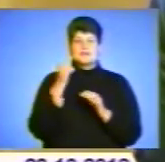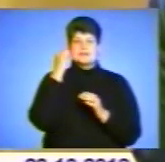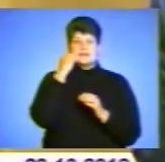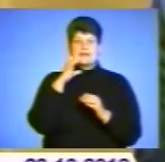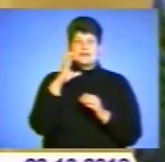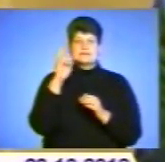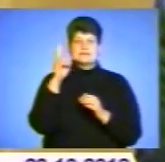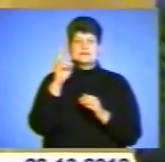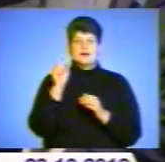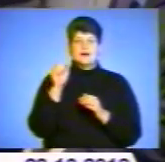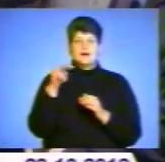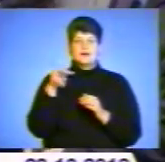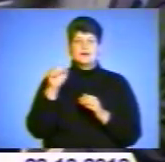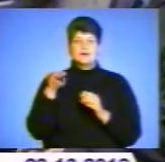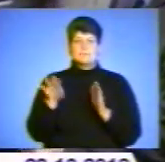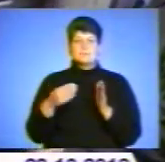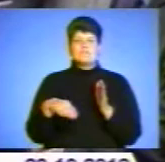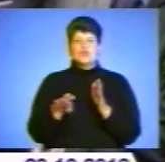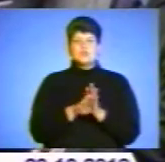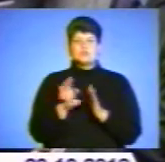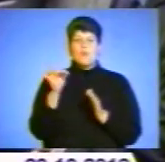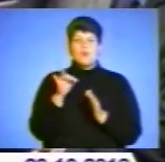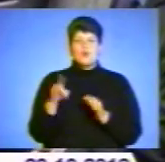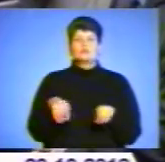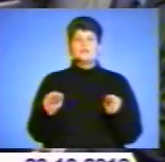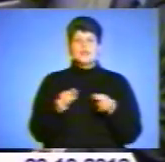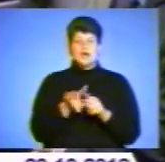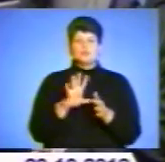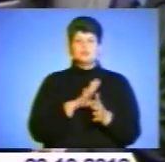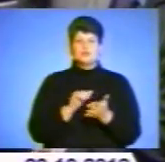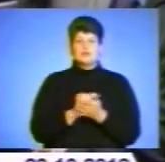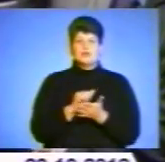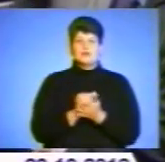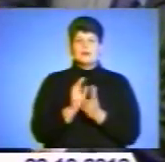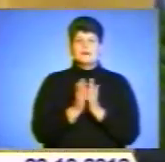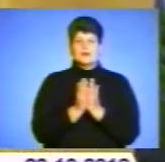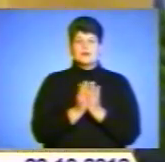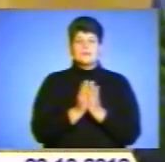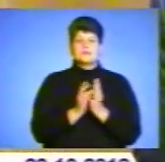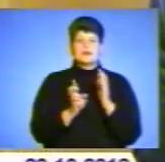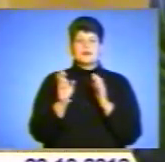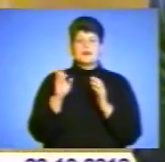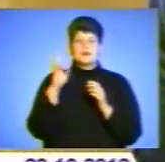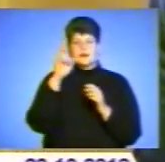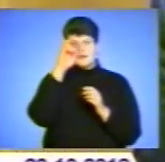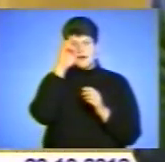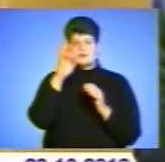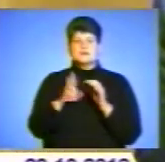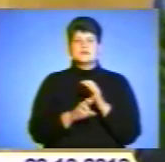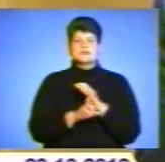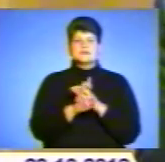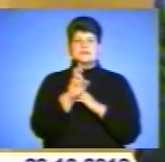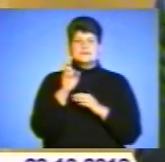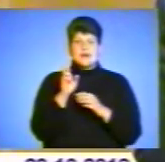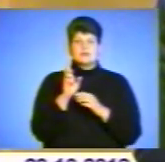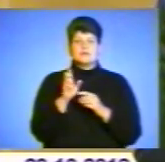Волочийського району. Також було видруковано книгу «Князь церкви» з нагоди 120-річчя від дня народження патріарха